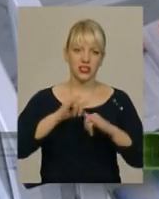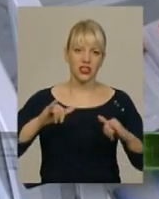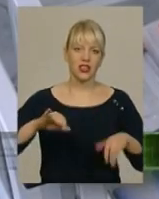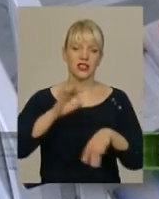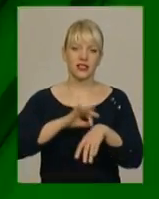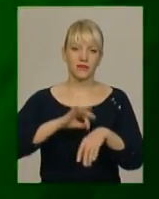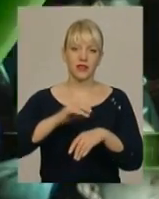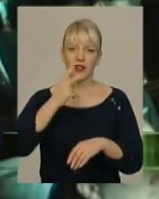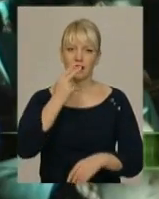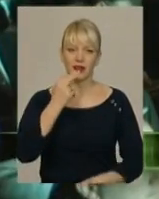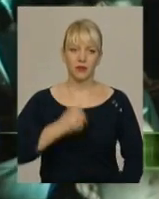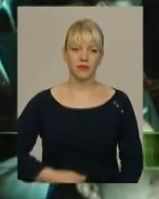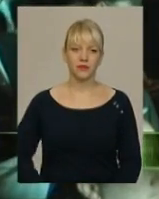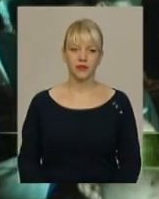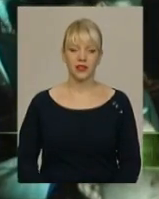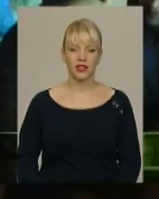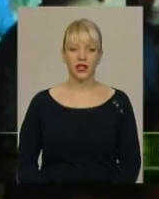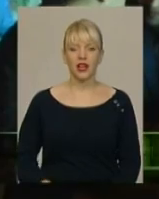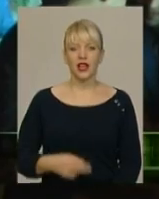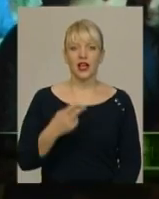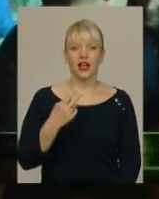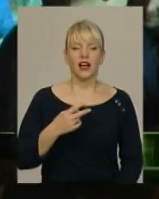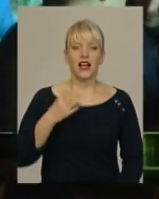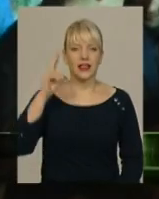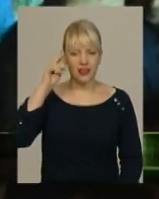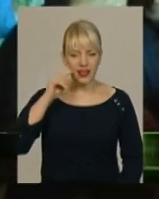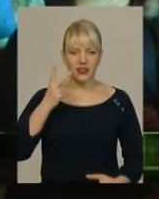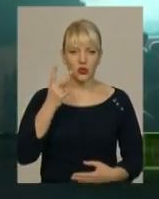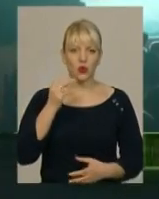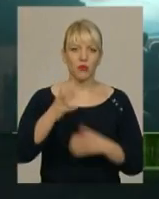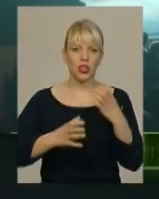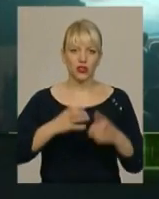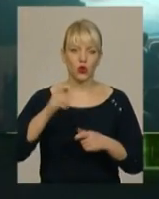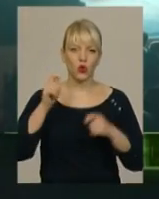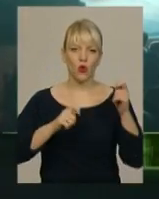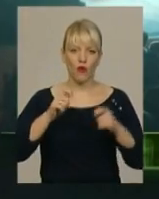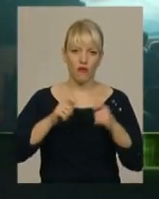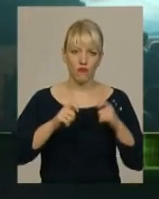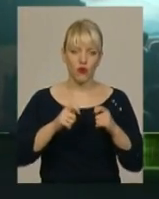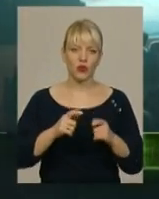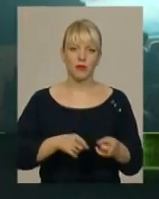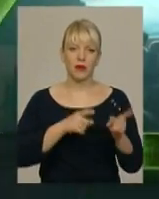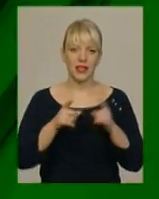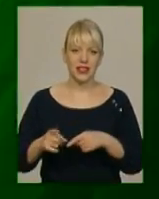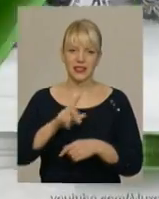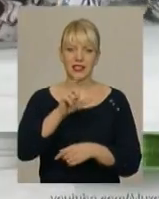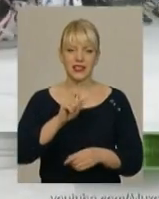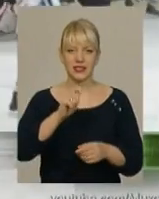та ГРВІ. Дату Другого міжнародного форуму економічного розвитку Хмельницького перенесено з квітня на вересень.